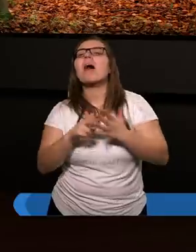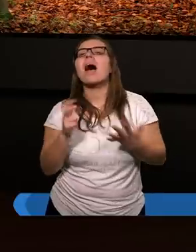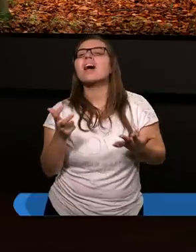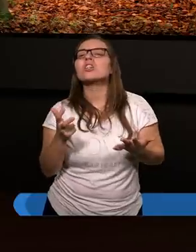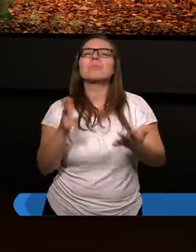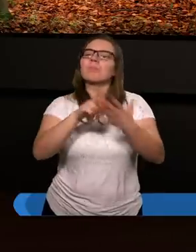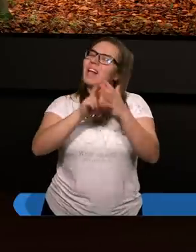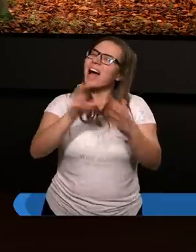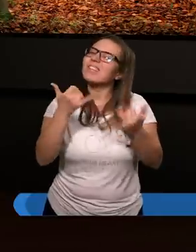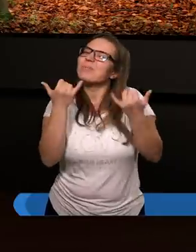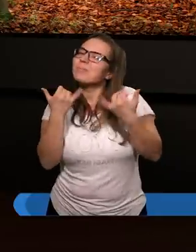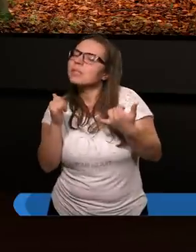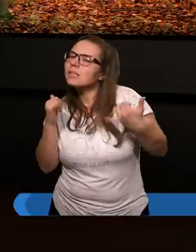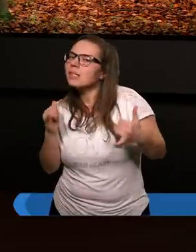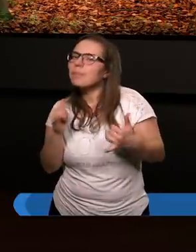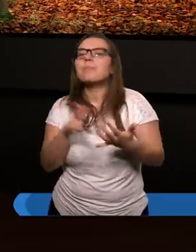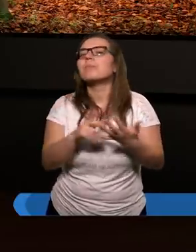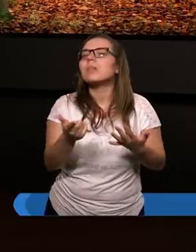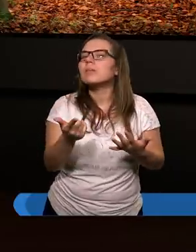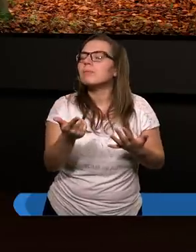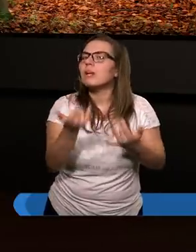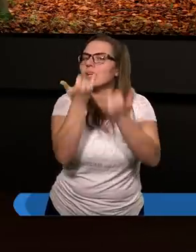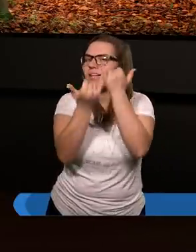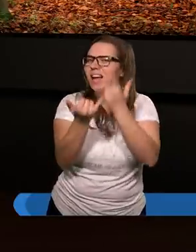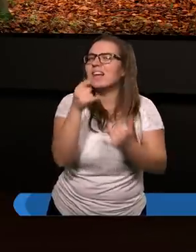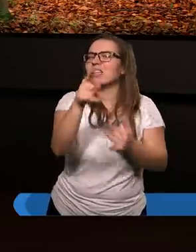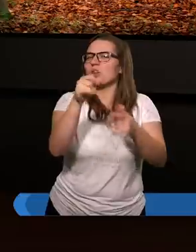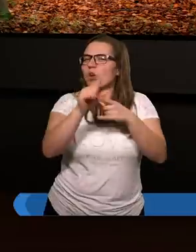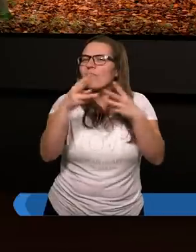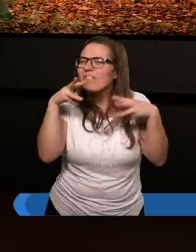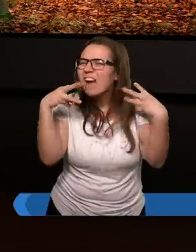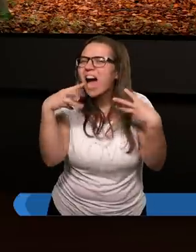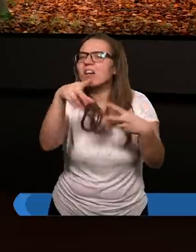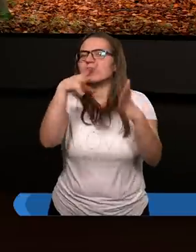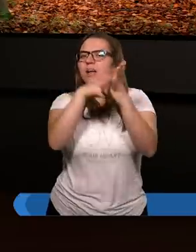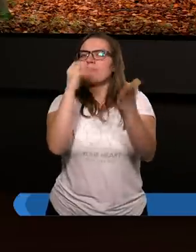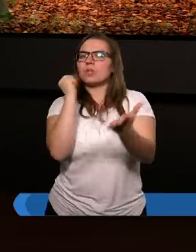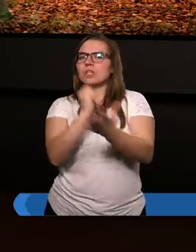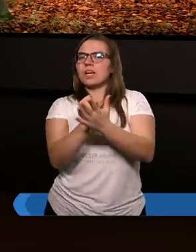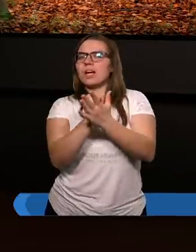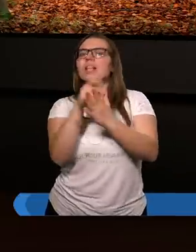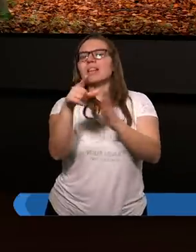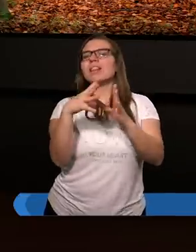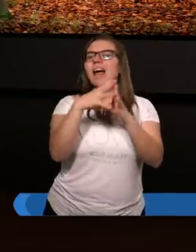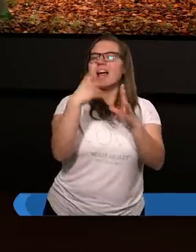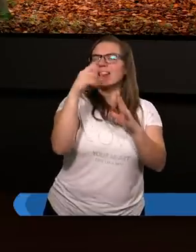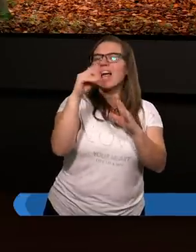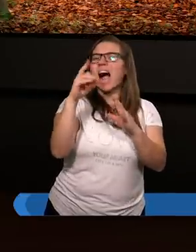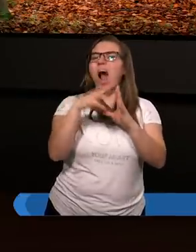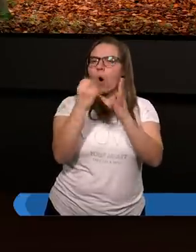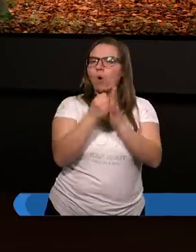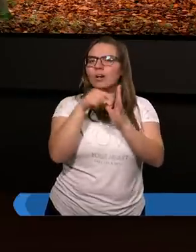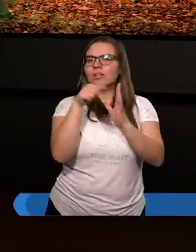na czymś innym. Jeśli nawet są ważne te przykazania z dekalogu